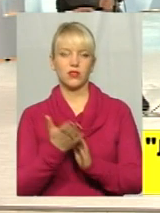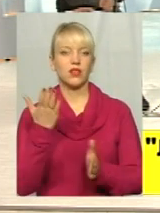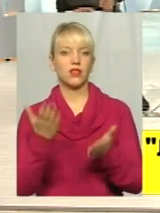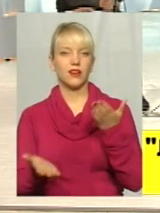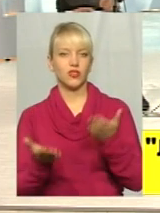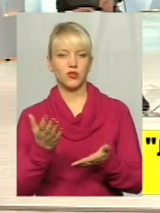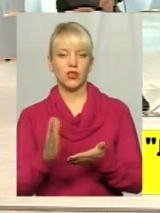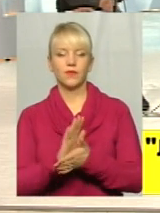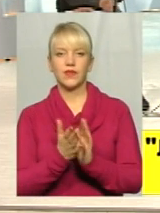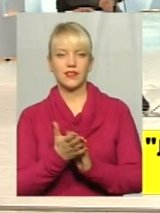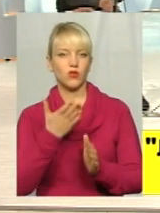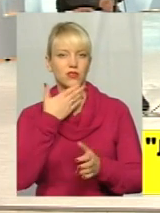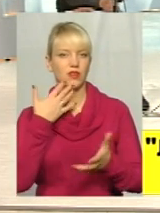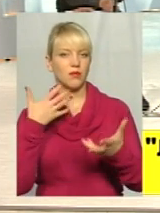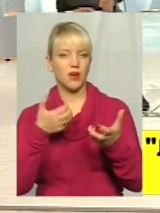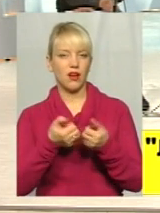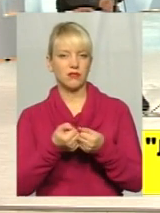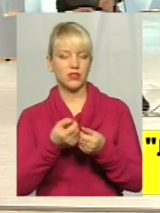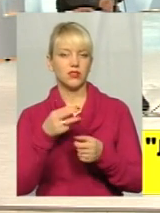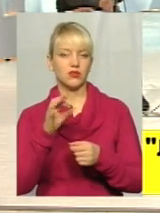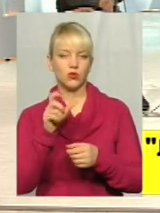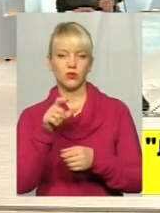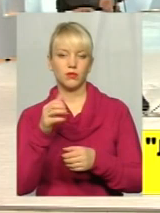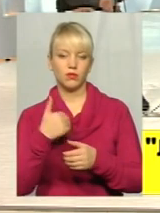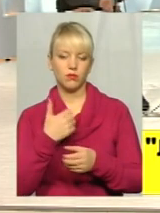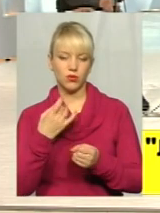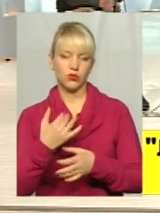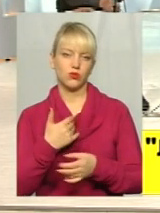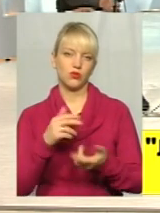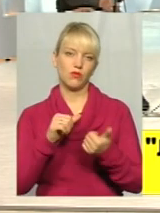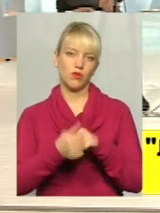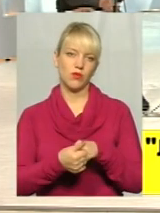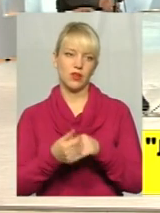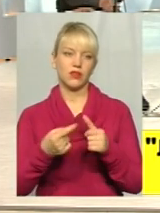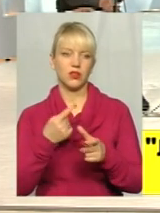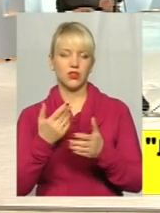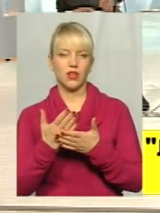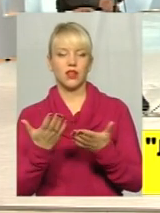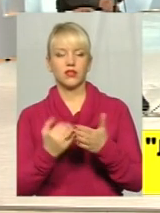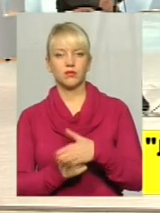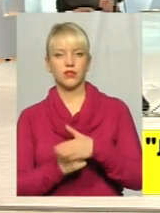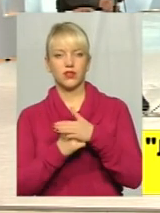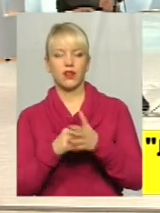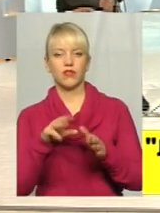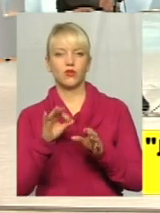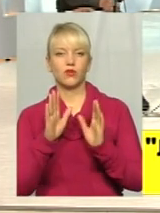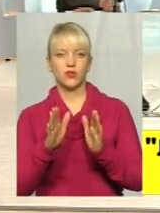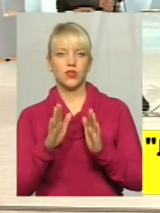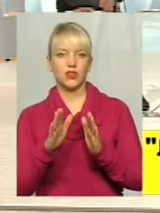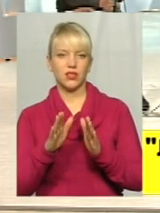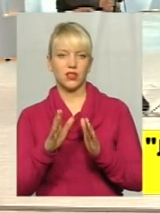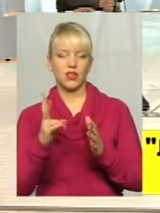ситуація не аварійна, люди просто хочуть поміняти, ну, там є певні підстави, то тільки на умовах